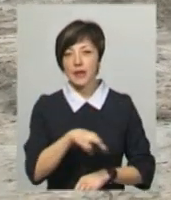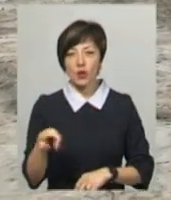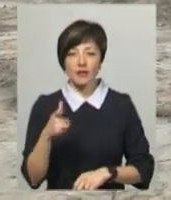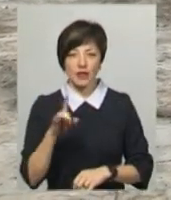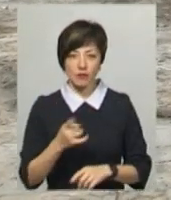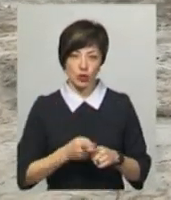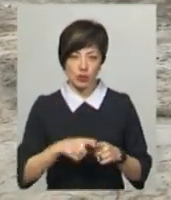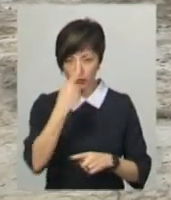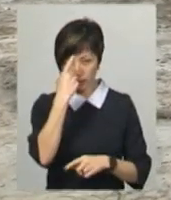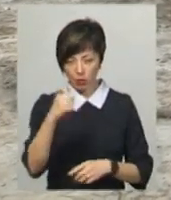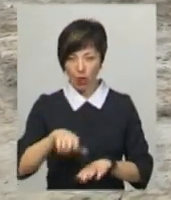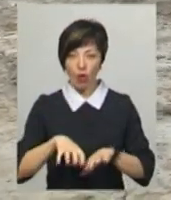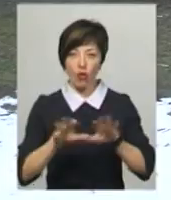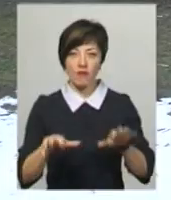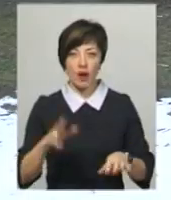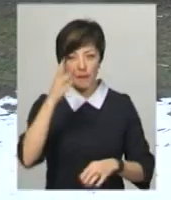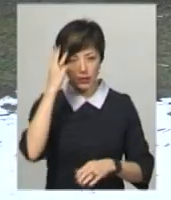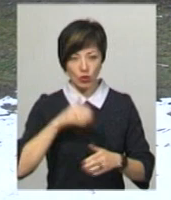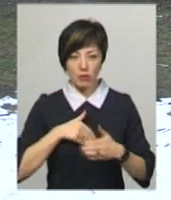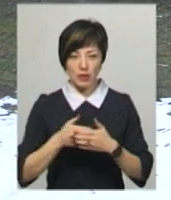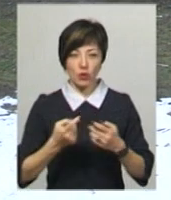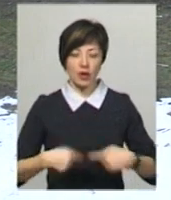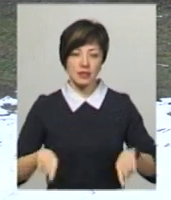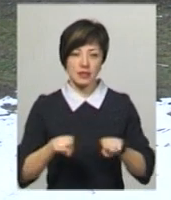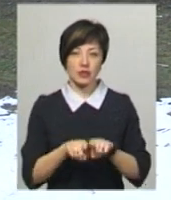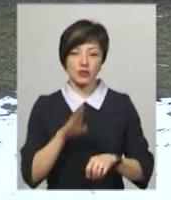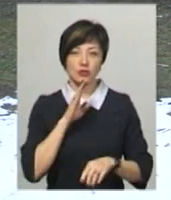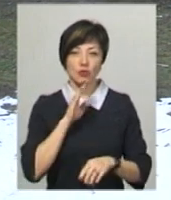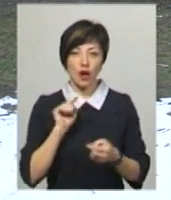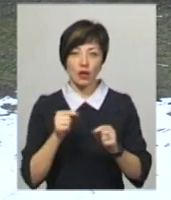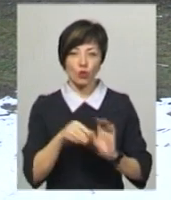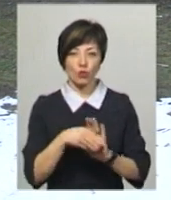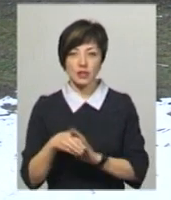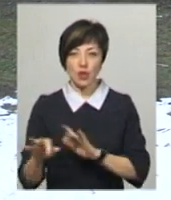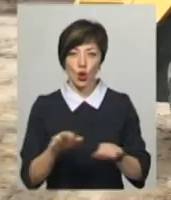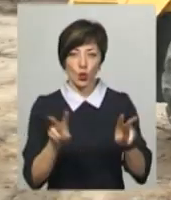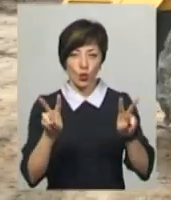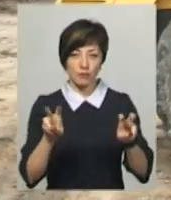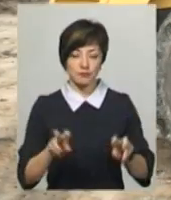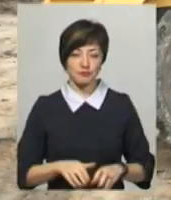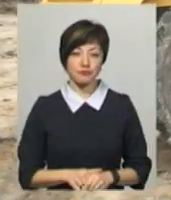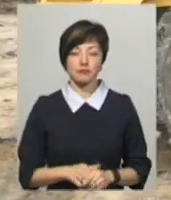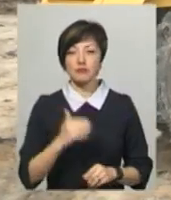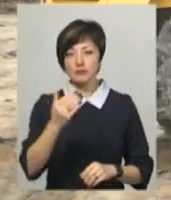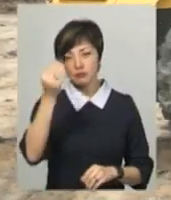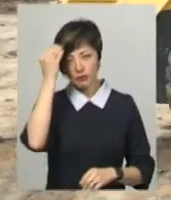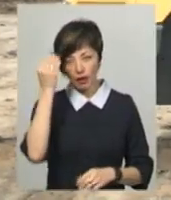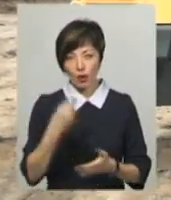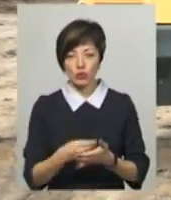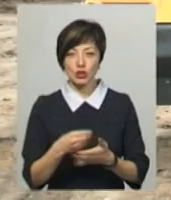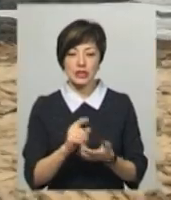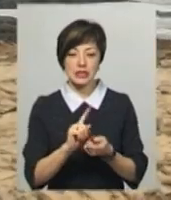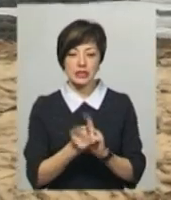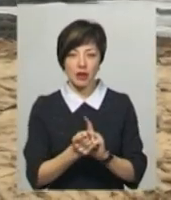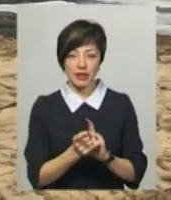гривень. Про це повідомила голова Хмельницької громадської організації «Жіночий антикорупційний рух» Альона Береза. На її думку, в кошторисі замість